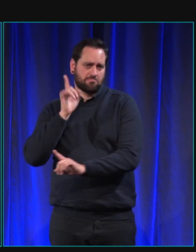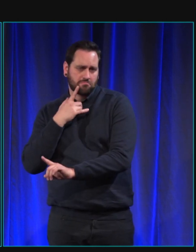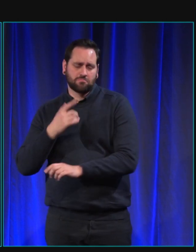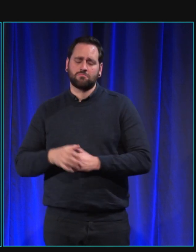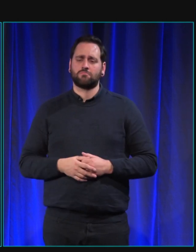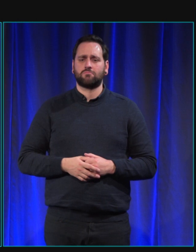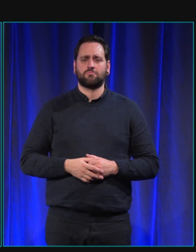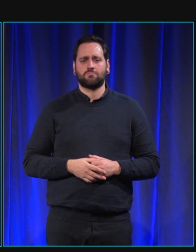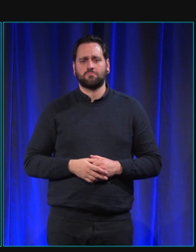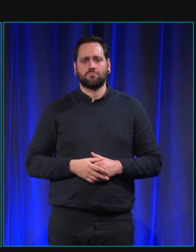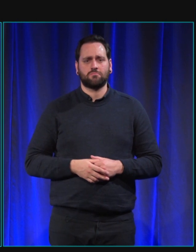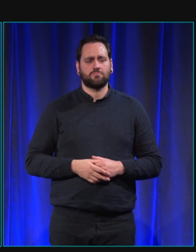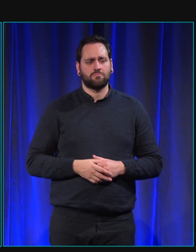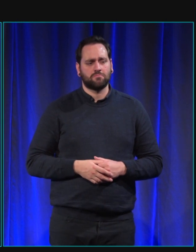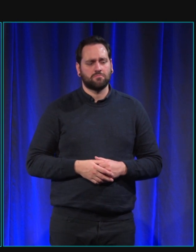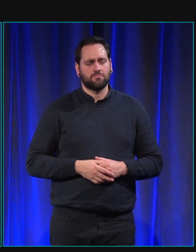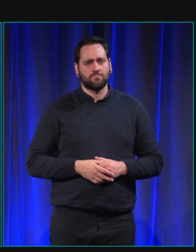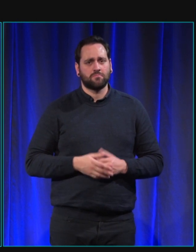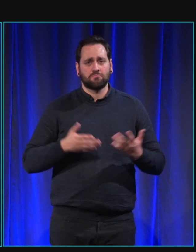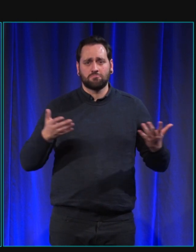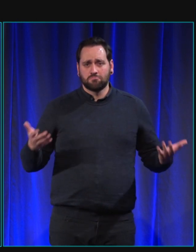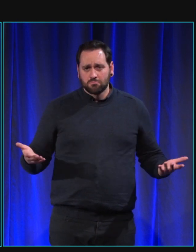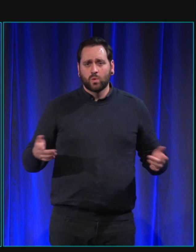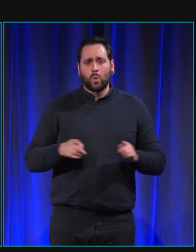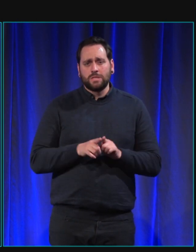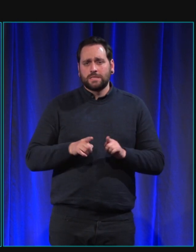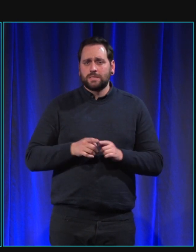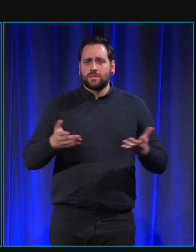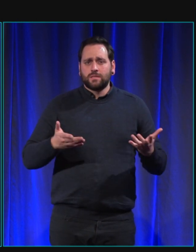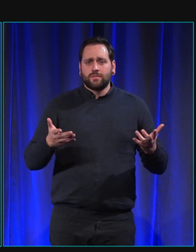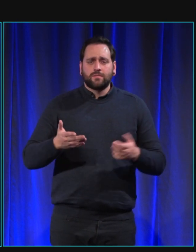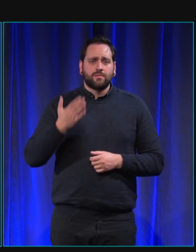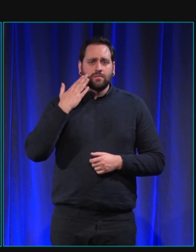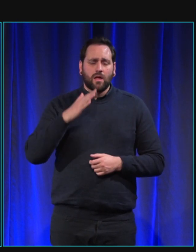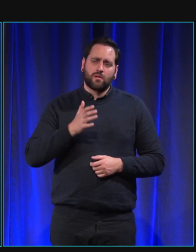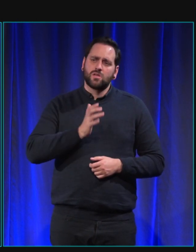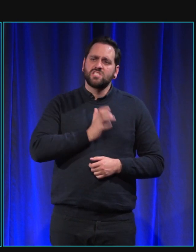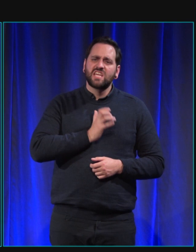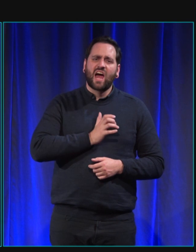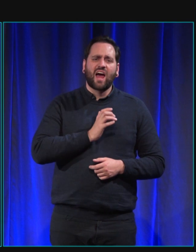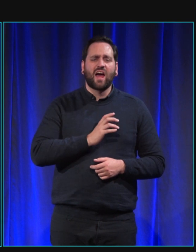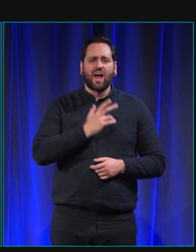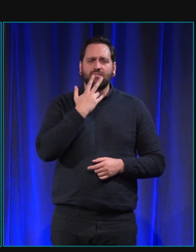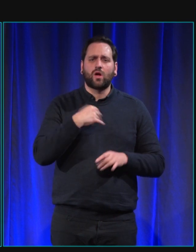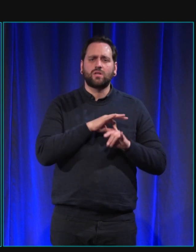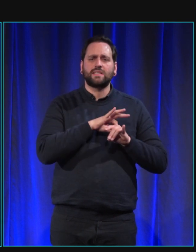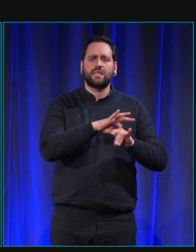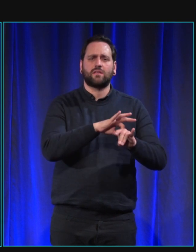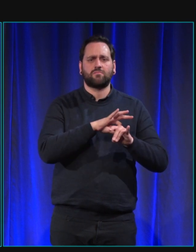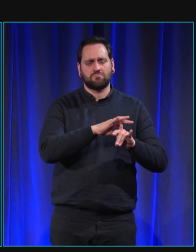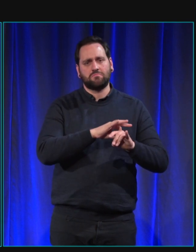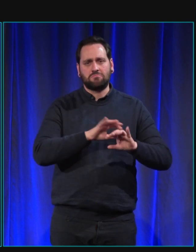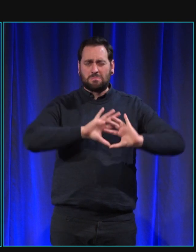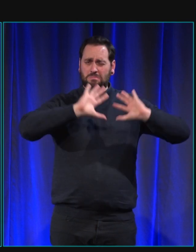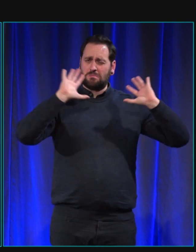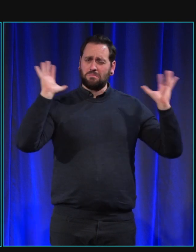aussi donc parce que le chien guide d'aveugle on l'estime qu'il revient à 25 000 euros donc